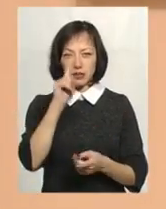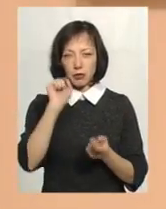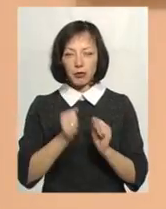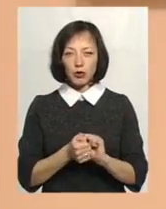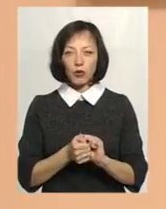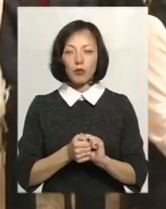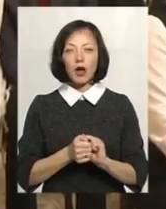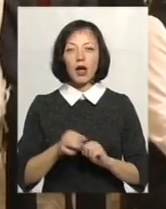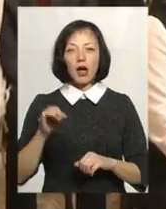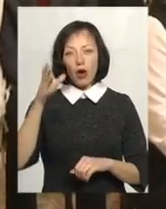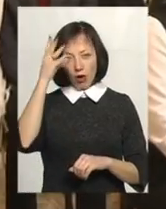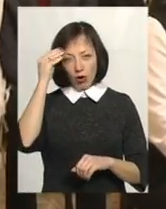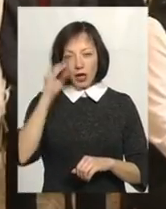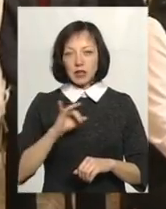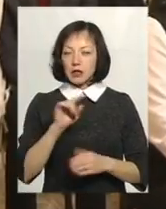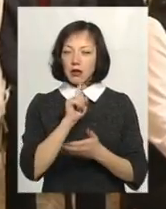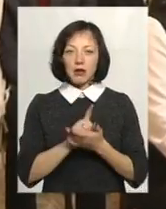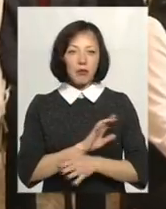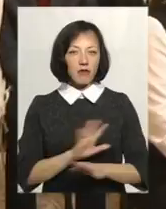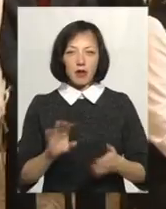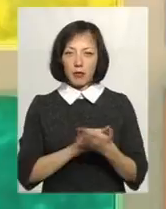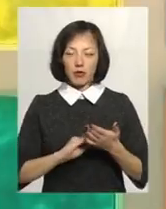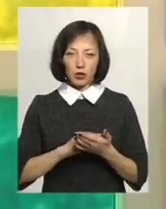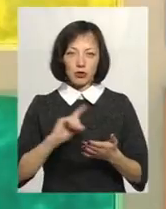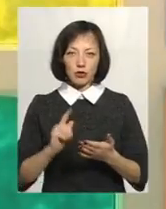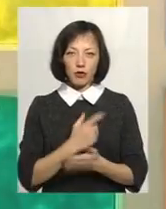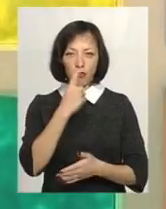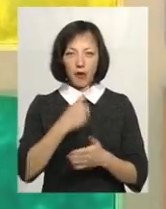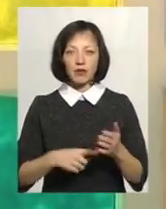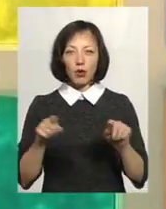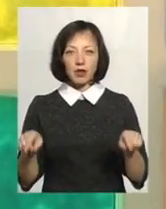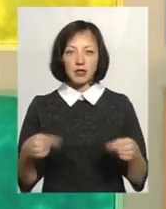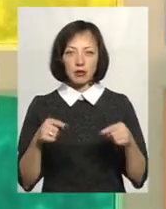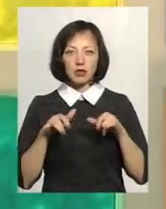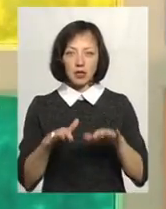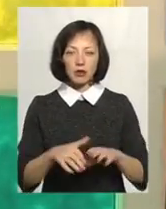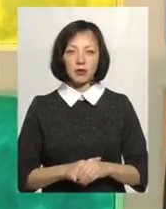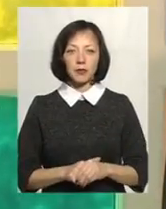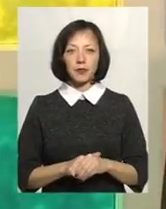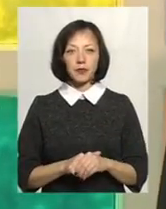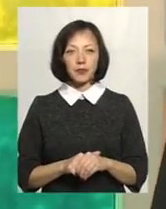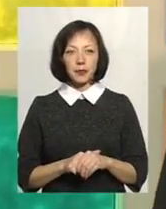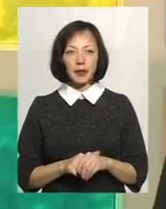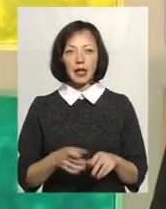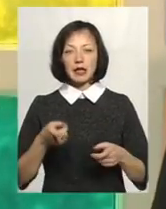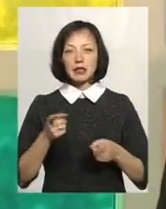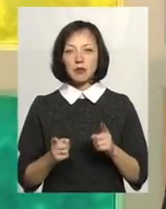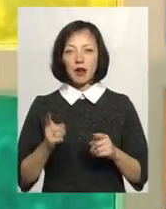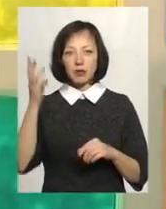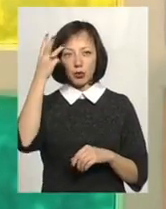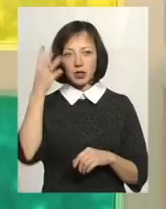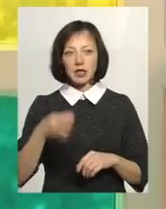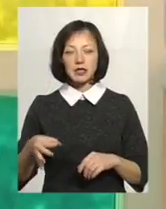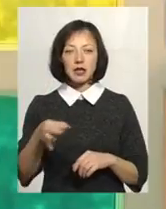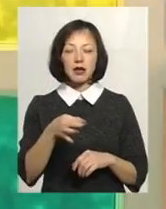'ятовуємо уроки історії, які не повинні повторитися знову, впевнені організатори заходу. Насправді, Подільський край,